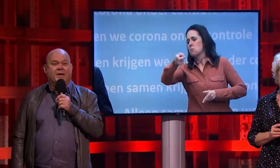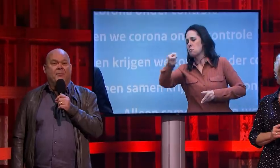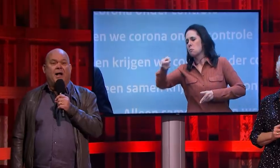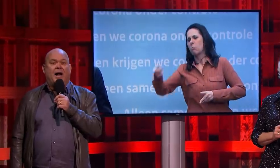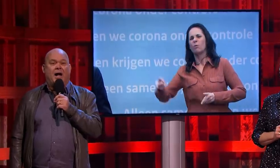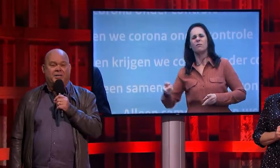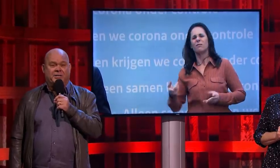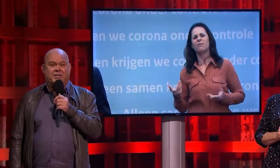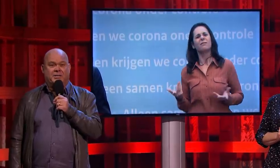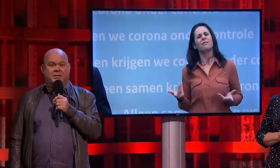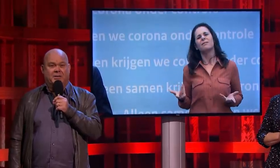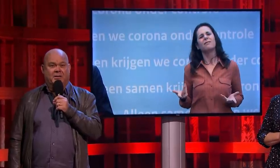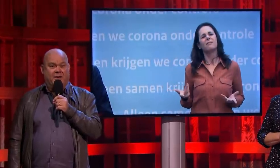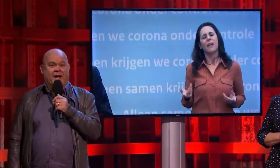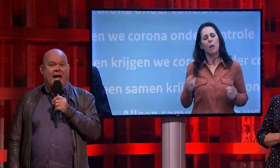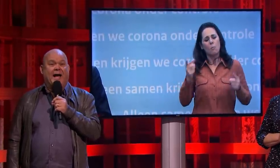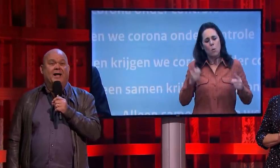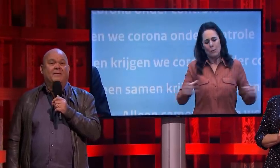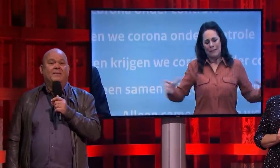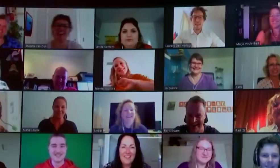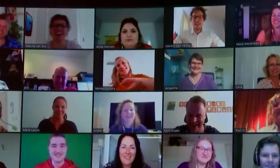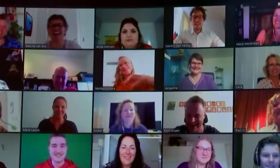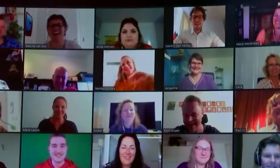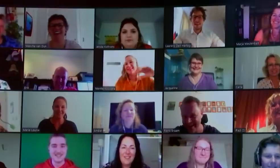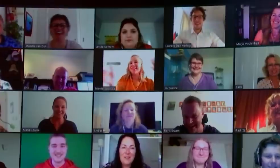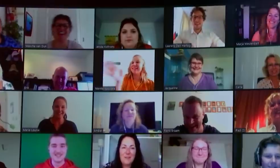En ik nam alles van haar aan.